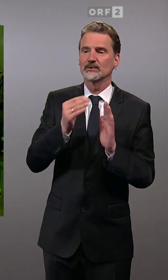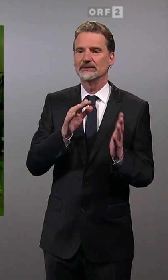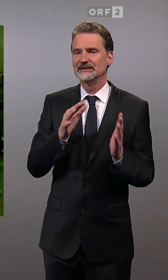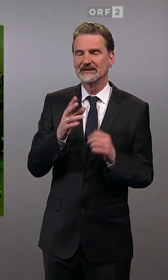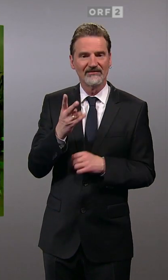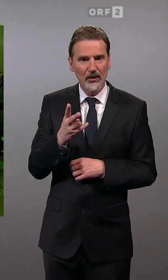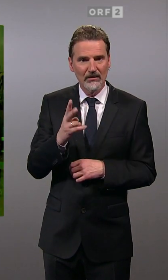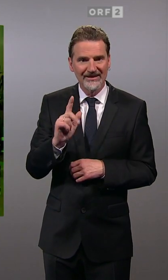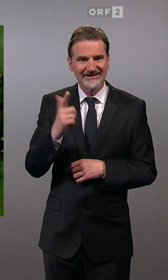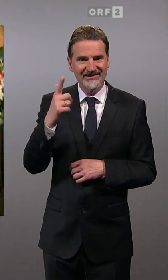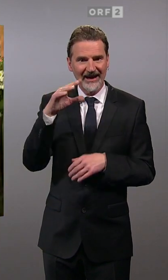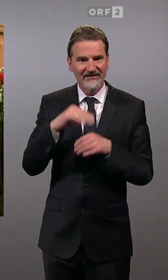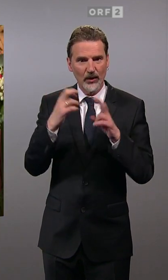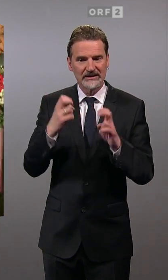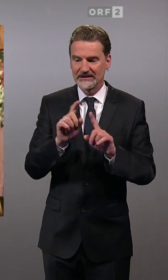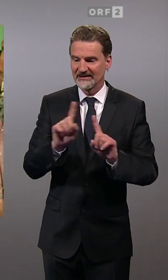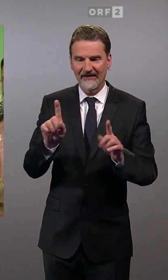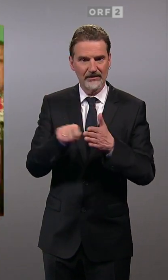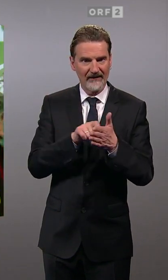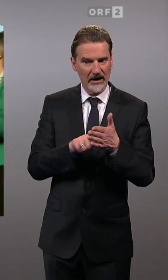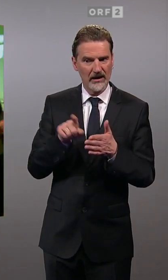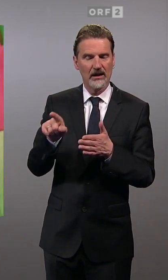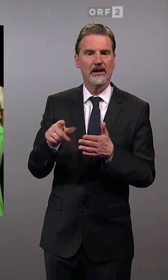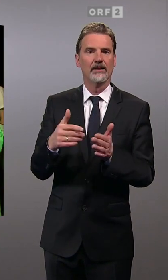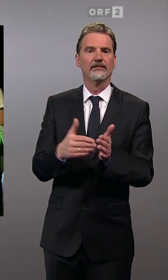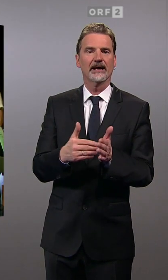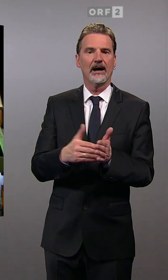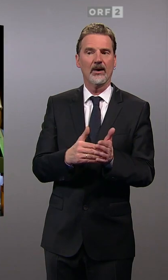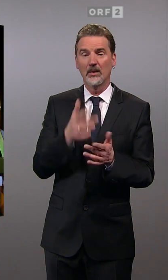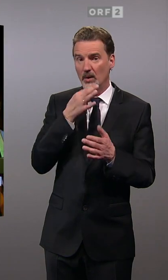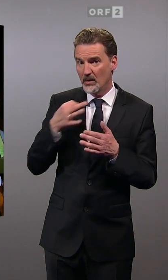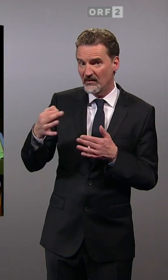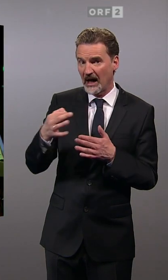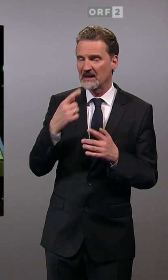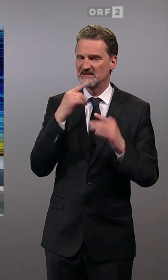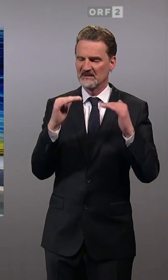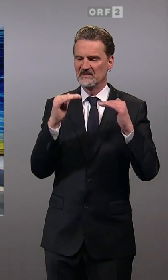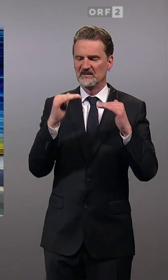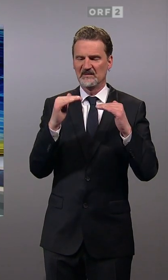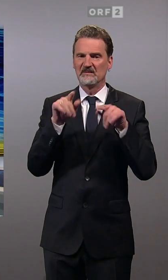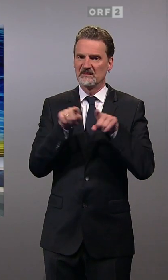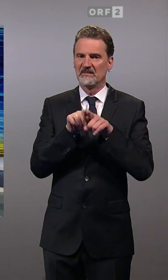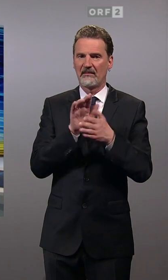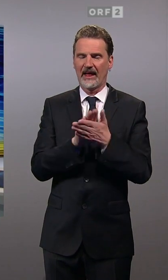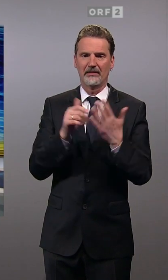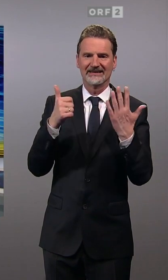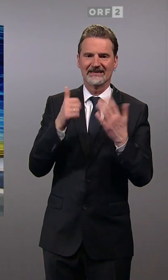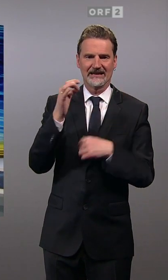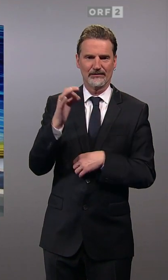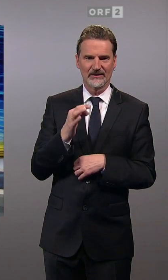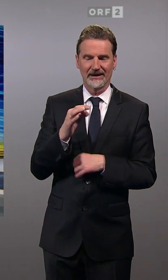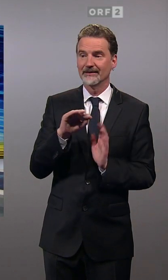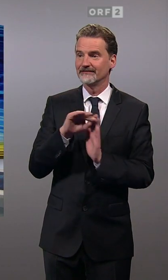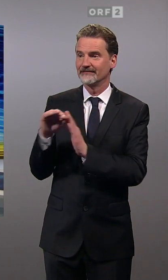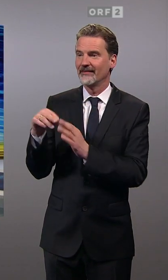wahlberechtigt sind, werden fehlen. Umfragen sehen eine Stagnation bei etwa sechs Prozent. Kommen wir jetzt zu den Neos.